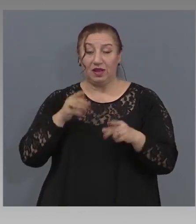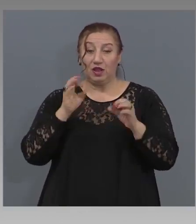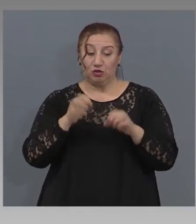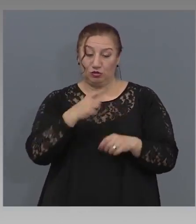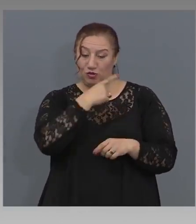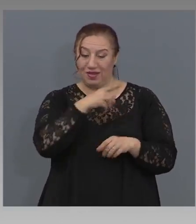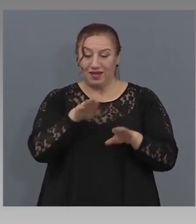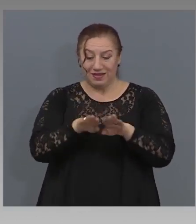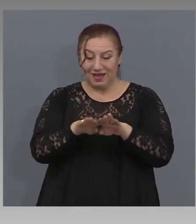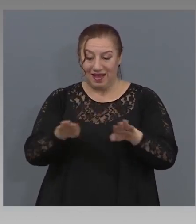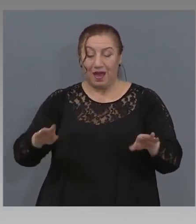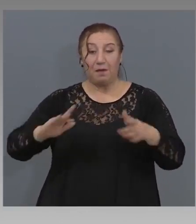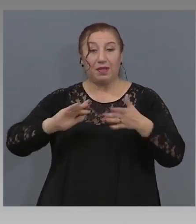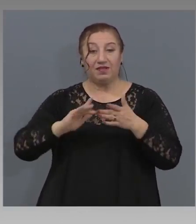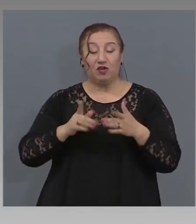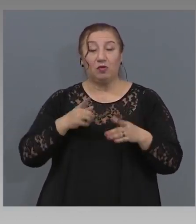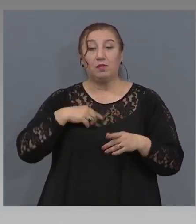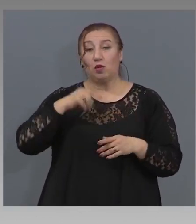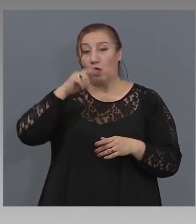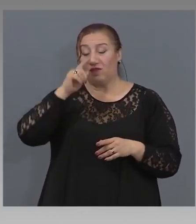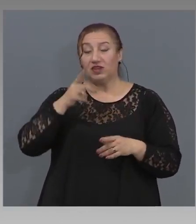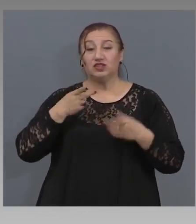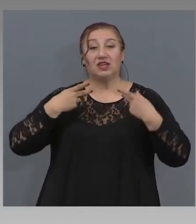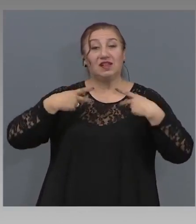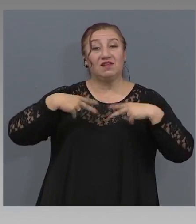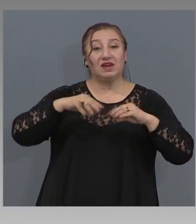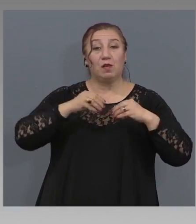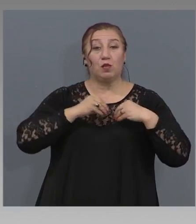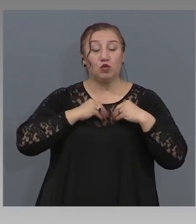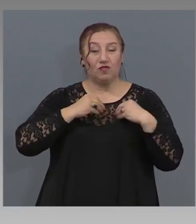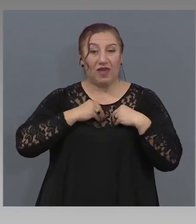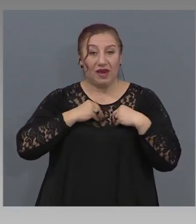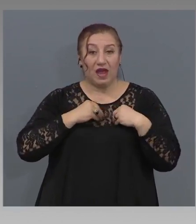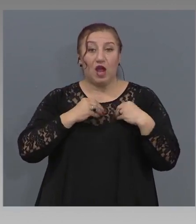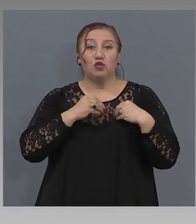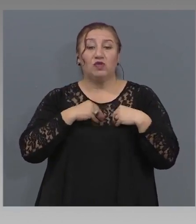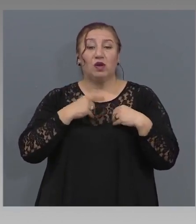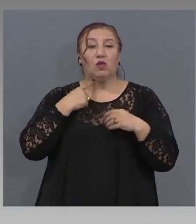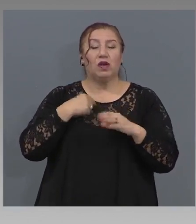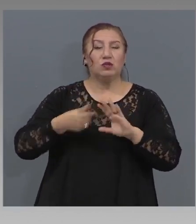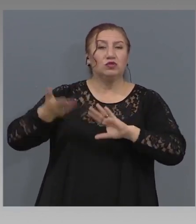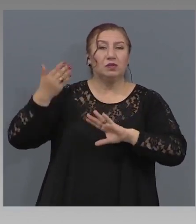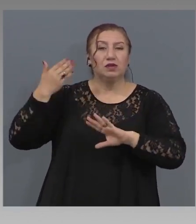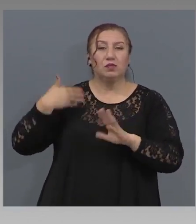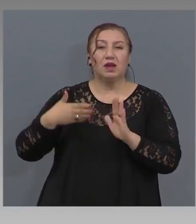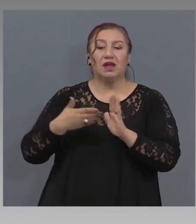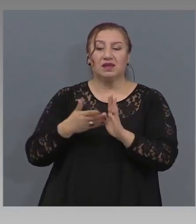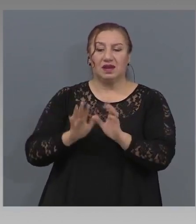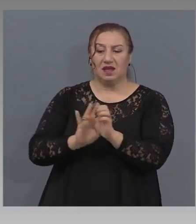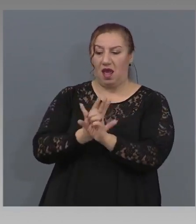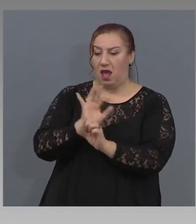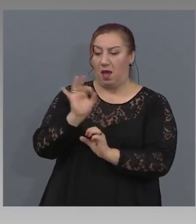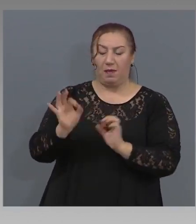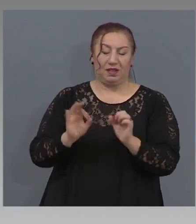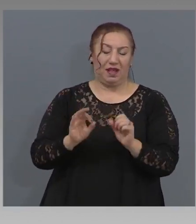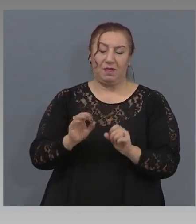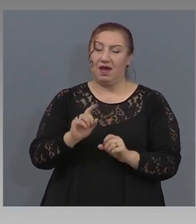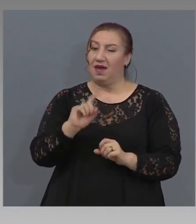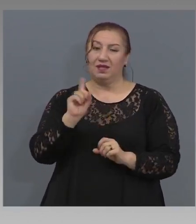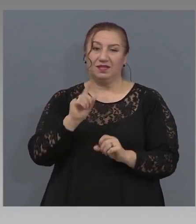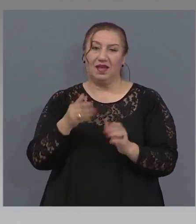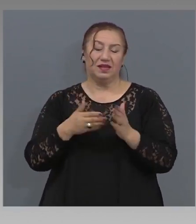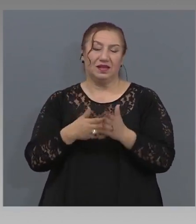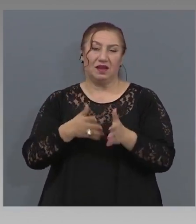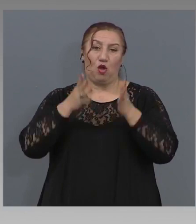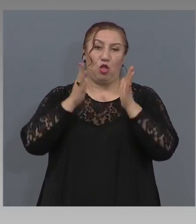изключително важно, за да върнеме доверието между тях. Доверие, което е загубено заради една пандемия, не заради лошо отношение. От